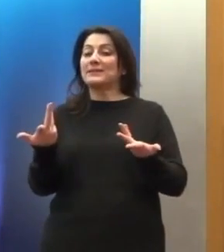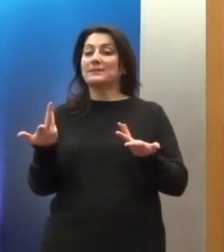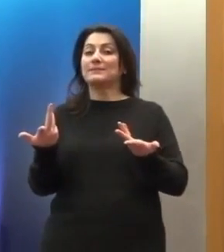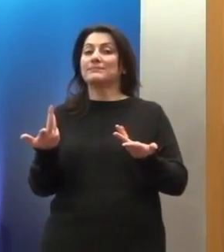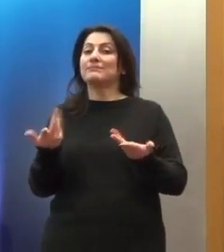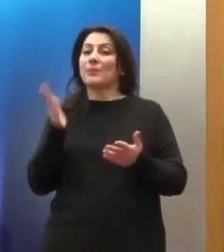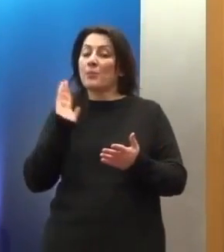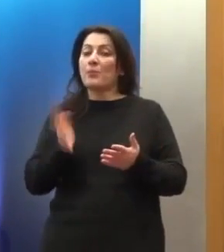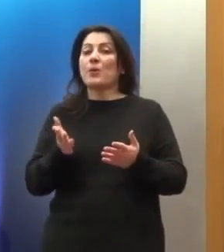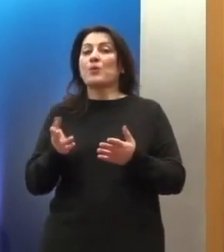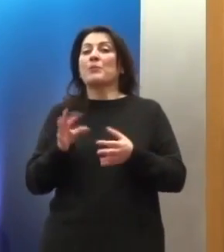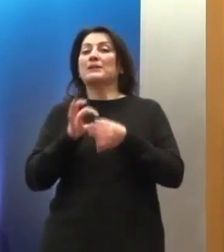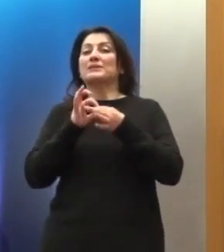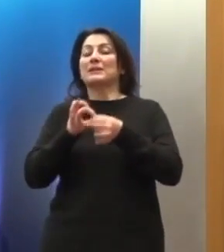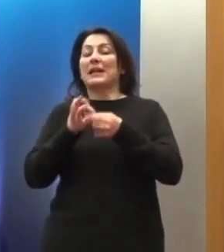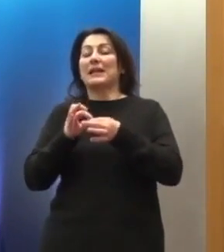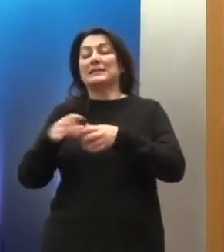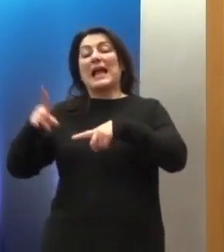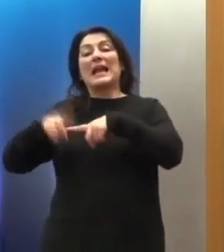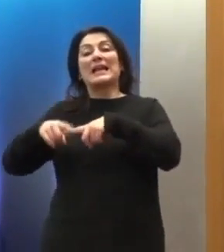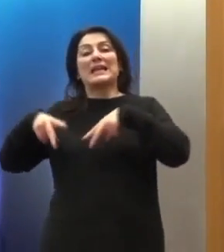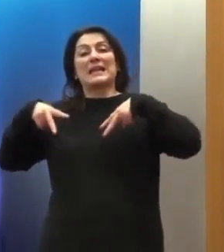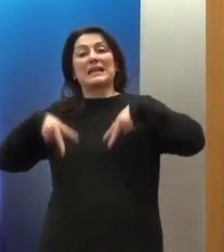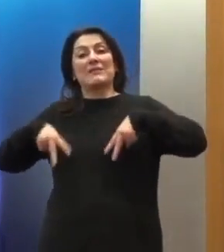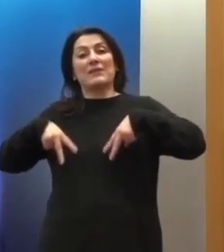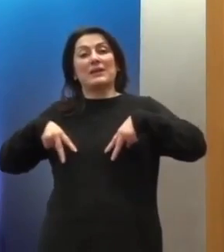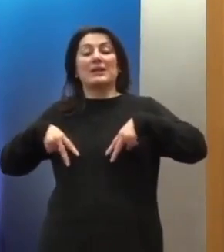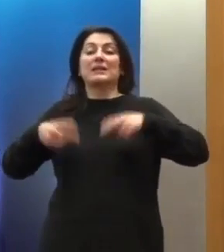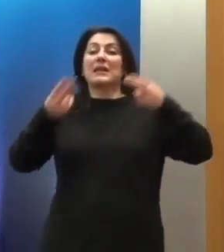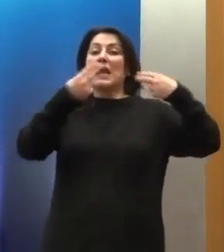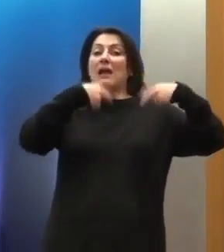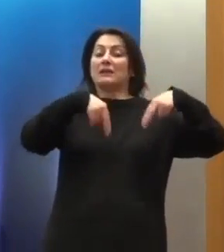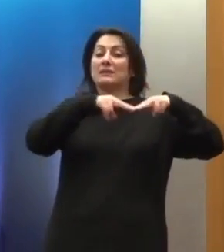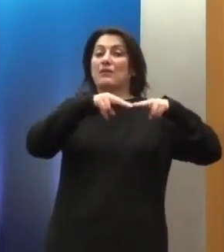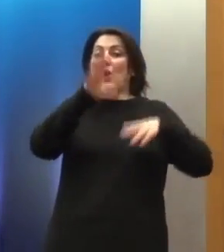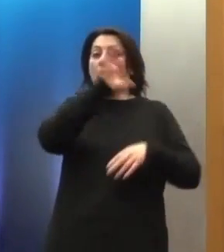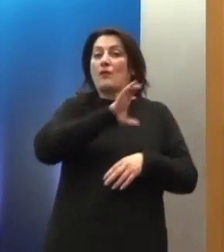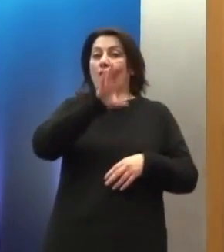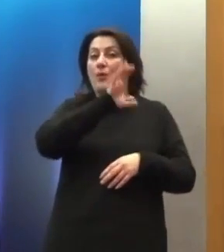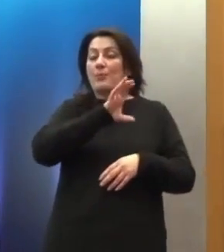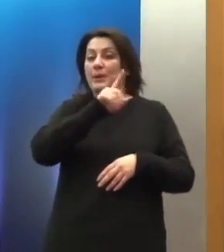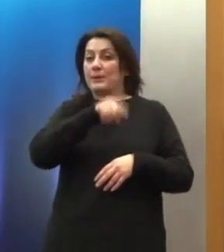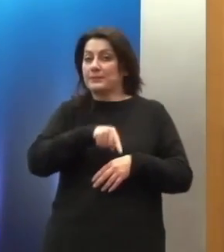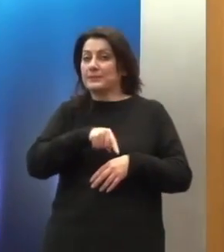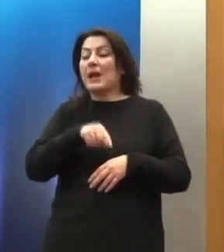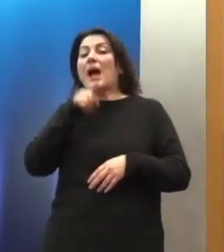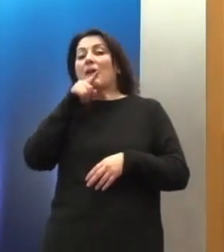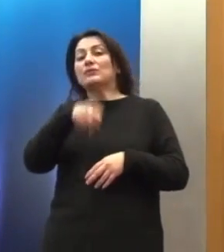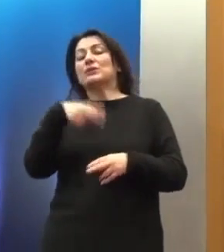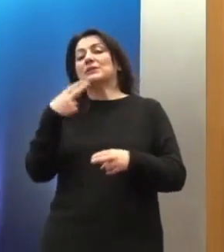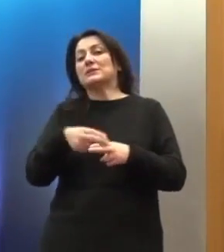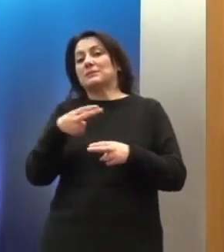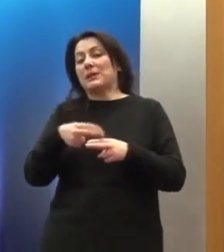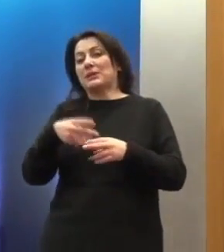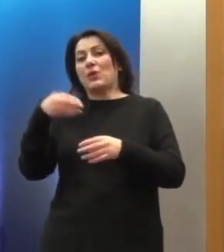ανάμεσα στην ελληνική κυβέρνηση και στο Συμβούλιο της Ευρώπης, στον τρίτο πυλώνα δράσης του Συμβουλίου της